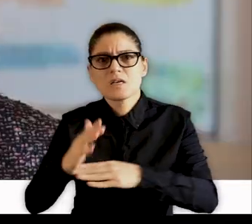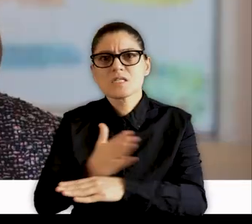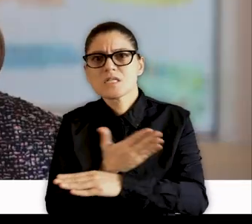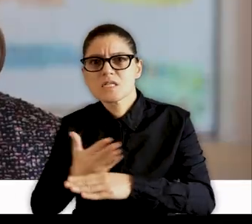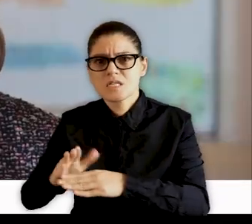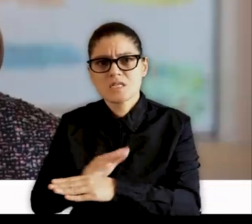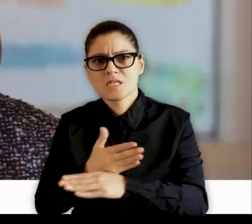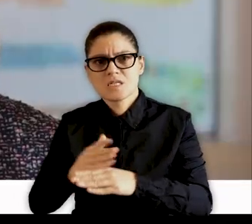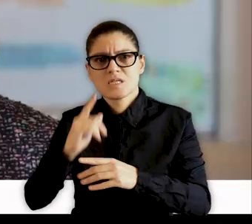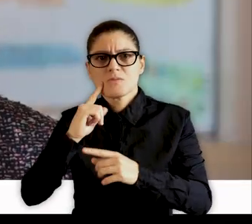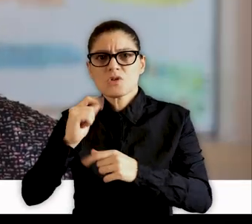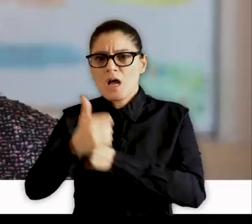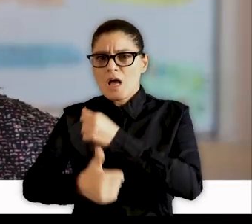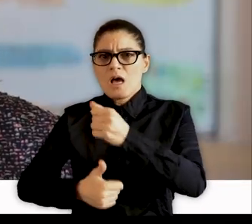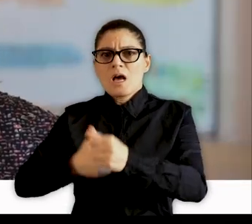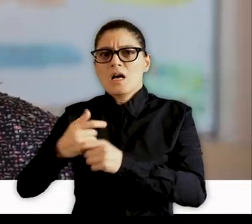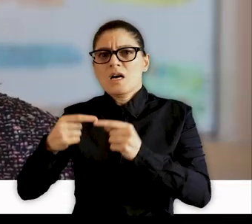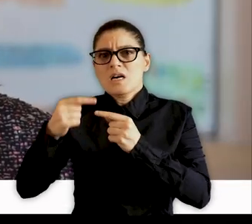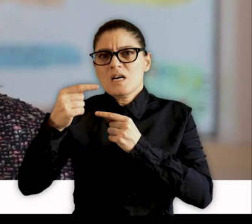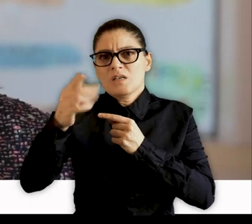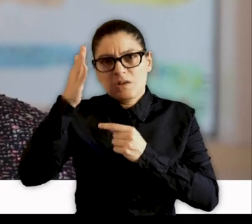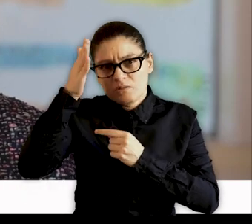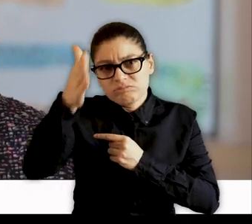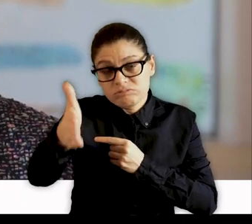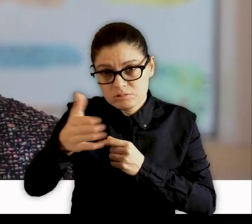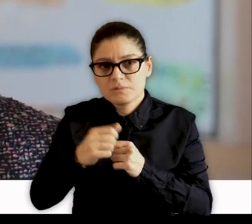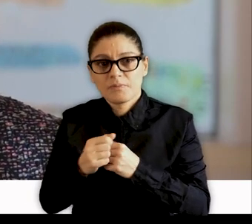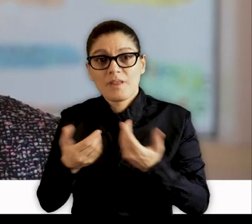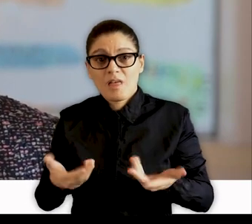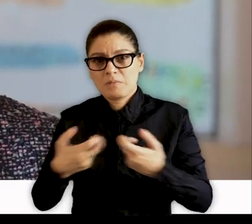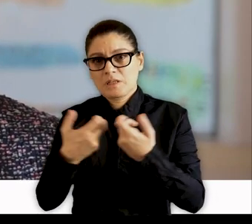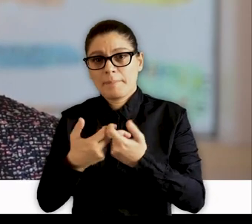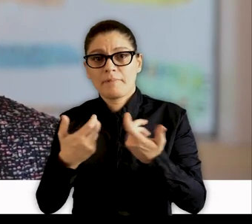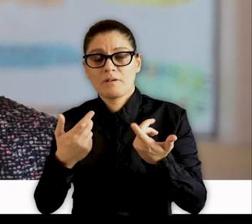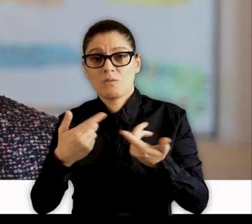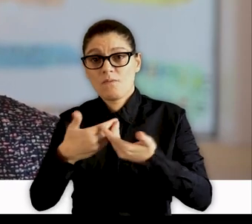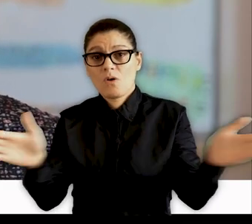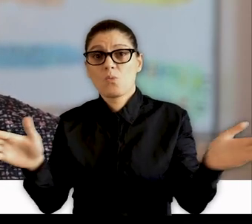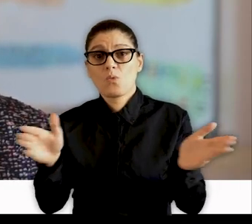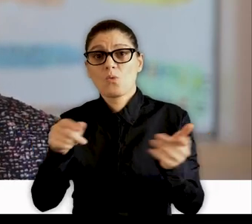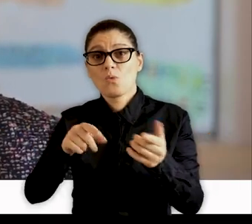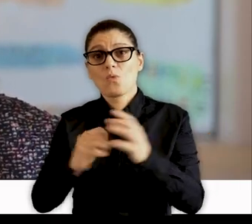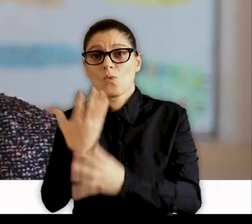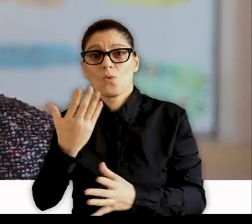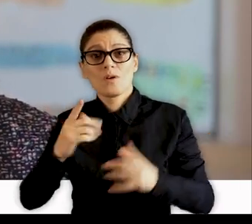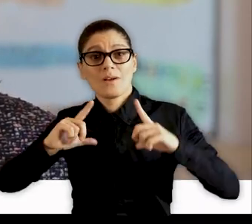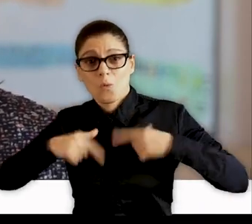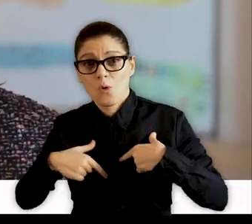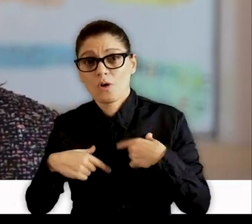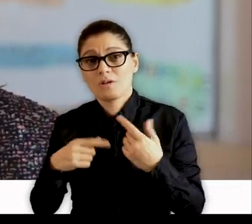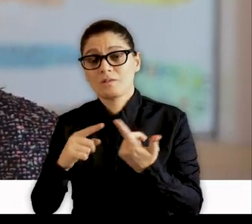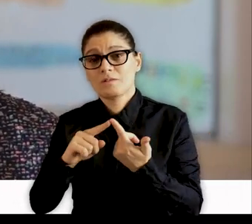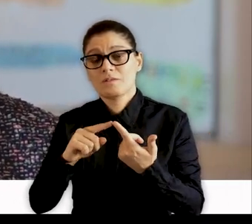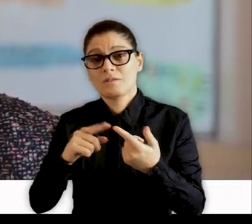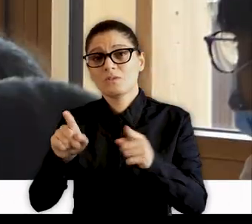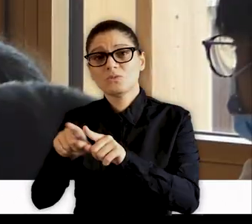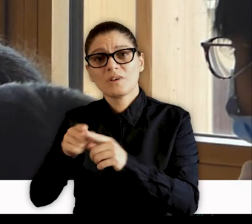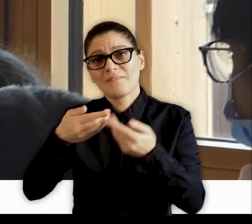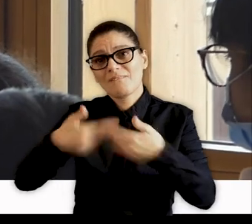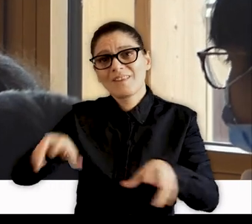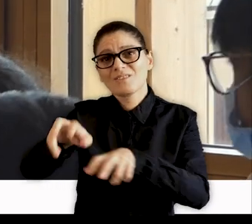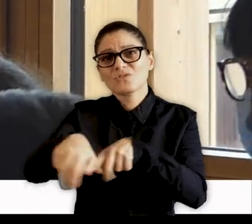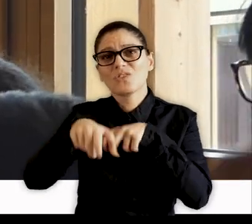utile pour préparer l'avenir. Par exemple, avec l'ouverture de deux nouvelles écoles, la fin du chantier d'une nouvelle crèche,